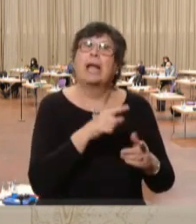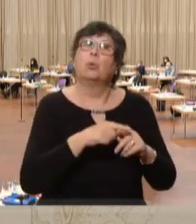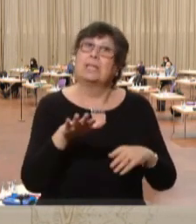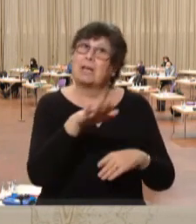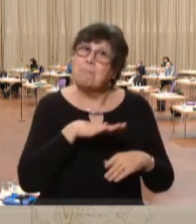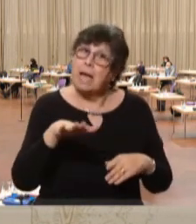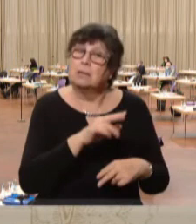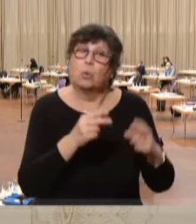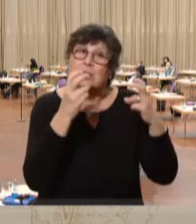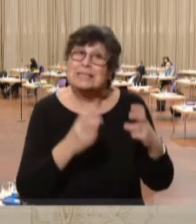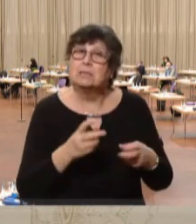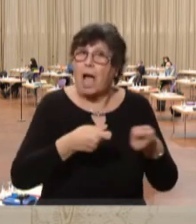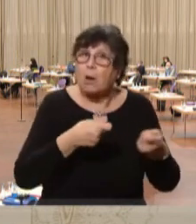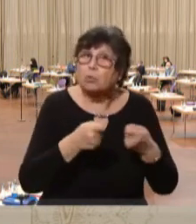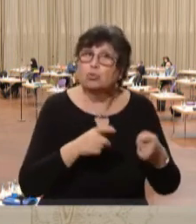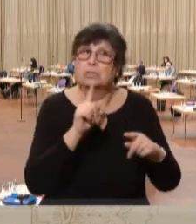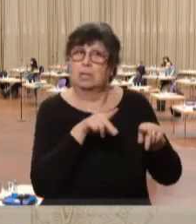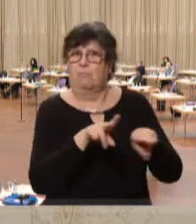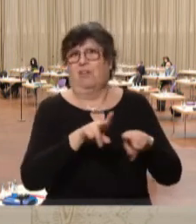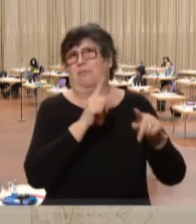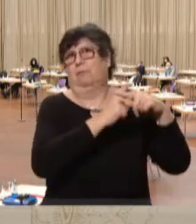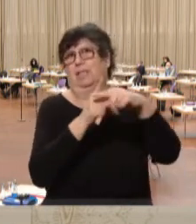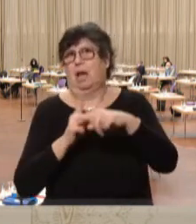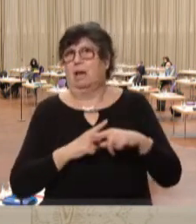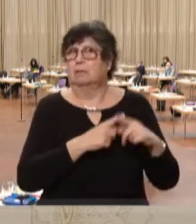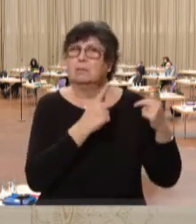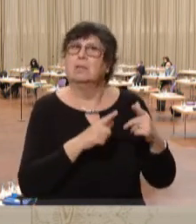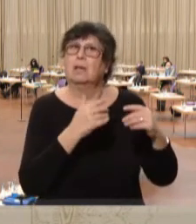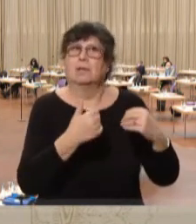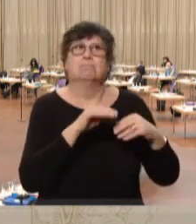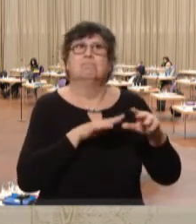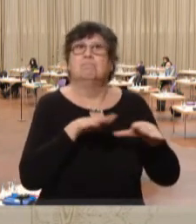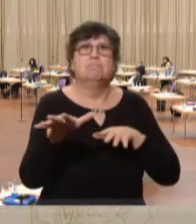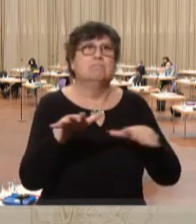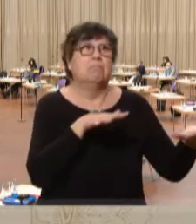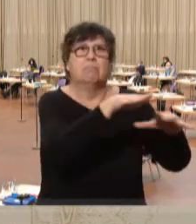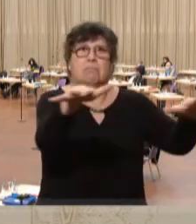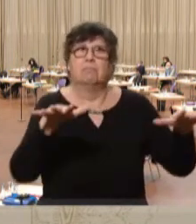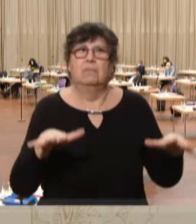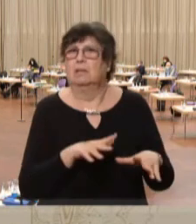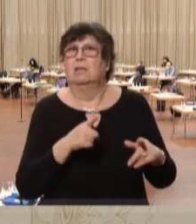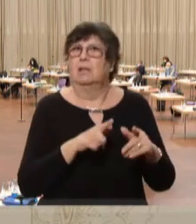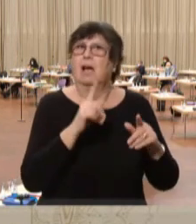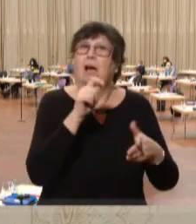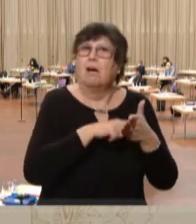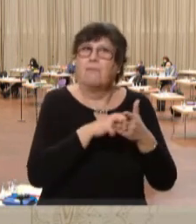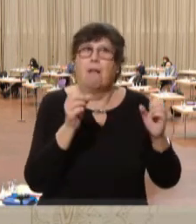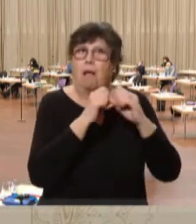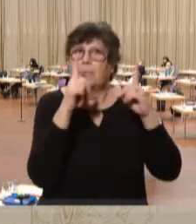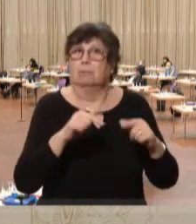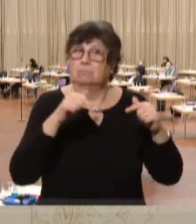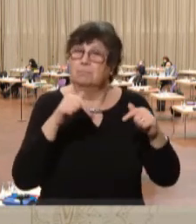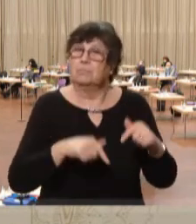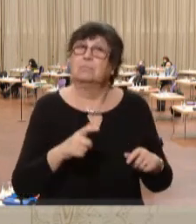Ausschüssen nach diesem Verfahren verteilt werden, wird die Verzerrung des Wählerwillens richtig deutlich. In der Landeshauptstadt